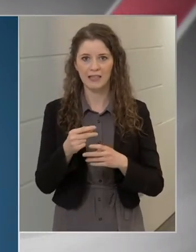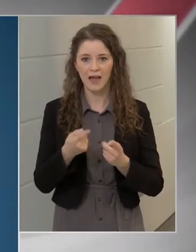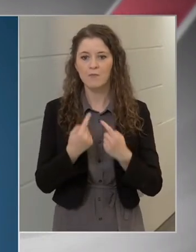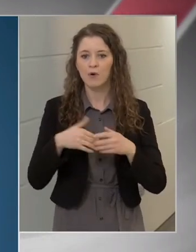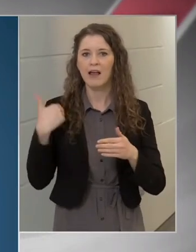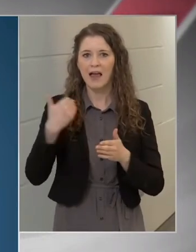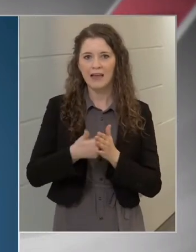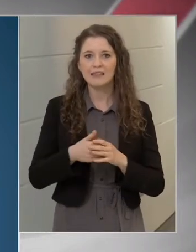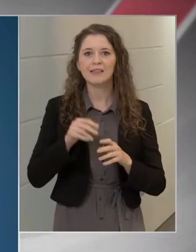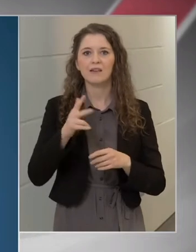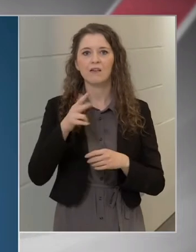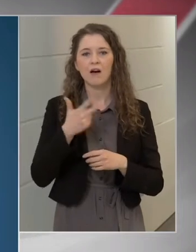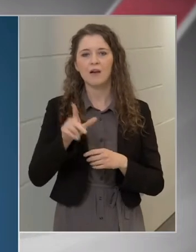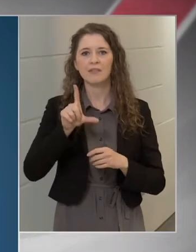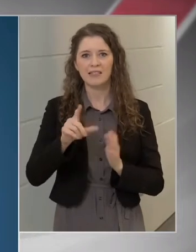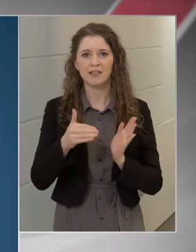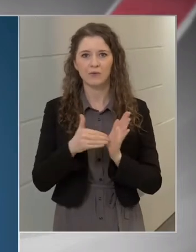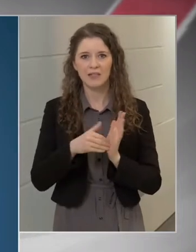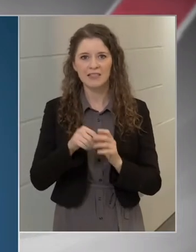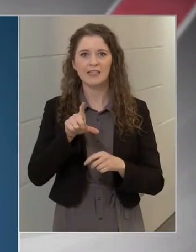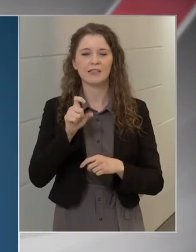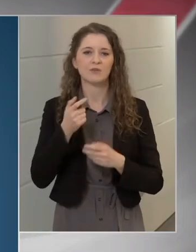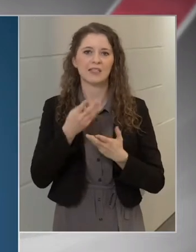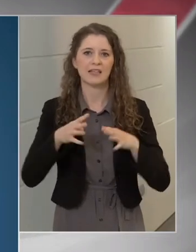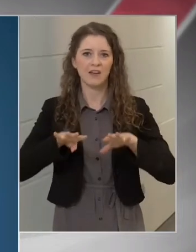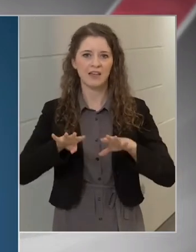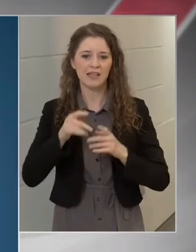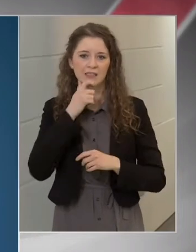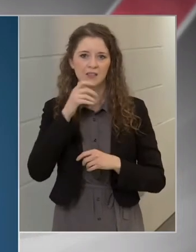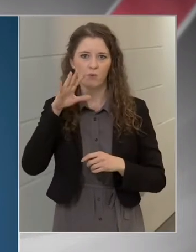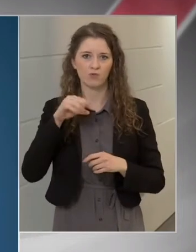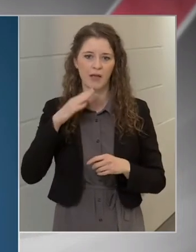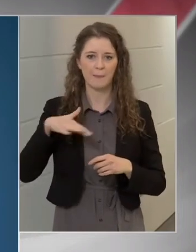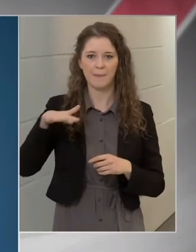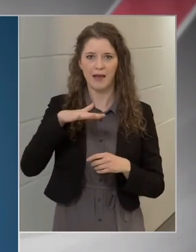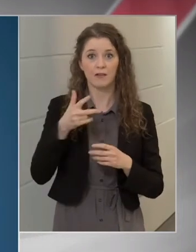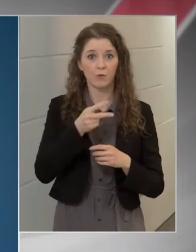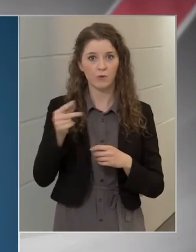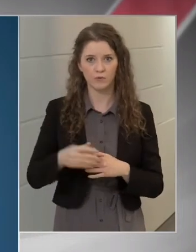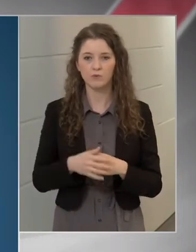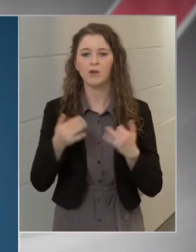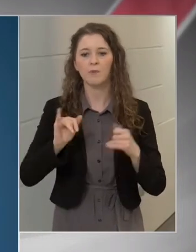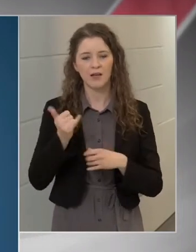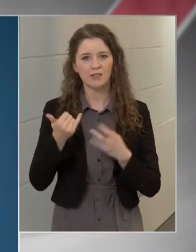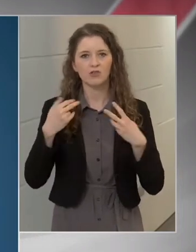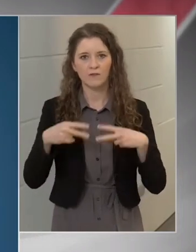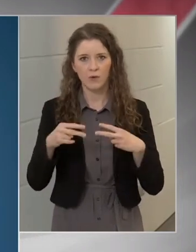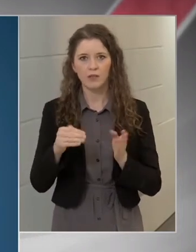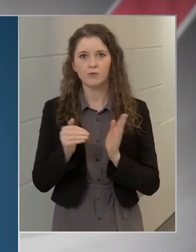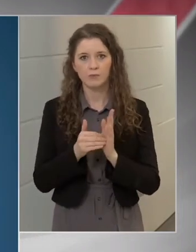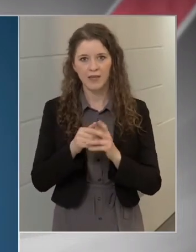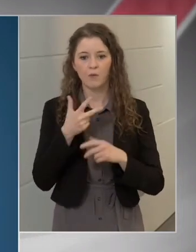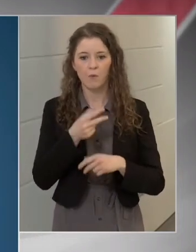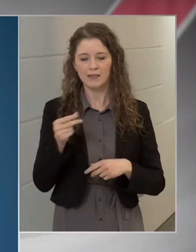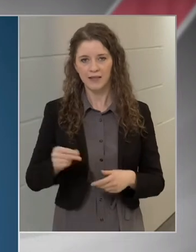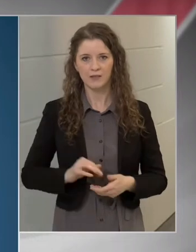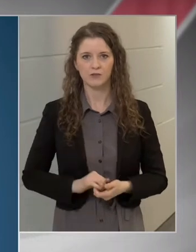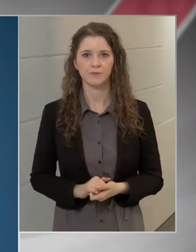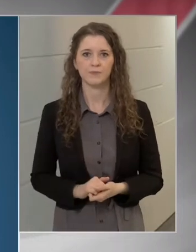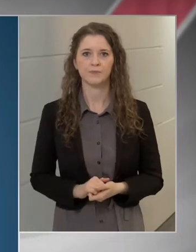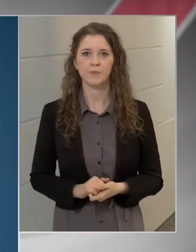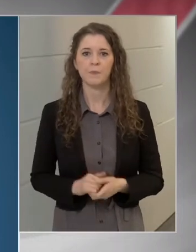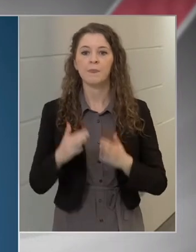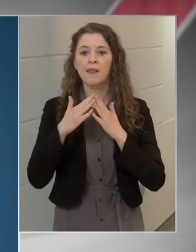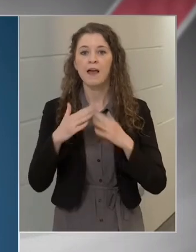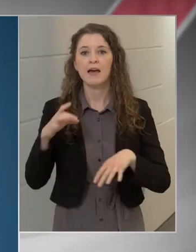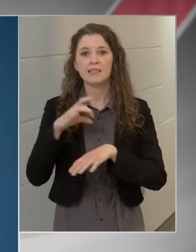.299 idős embert oltottunk be, ma is folytatjuk még az oltásokat. A